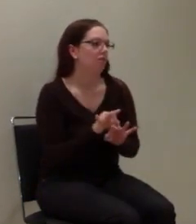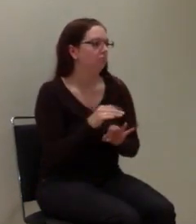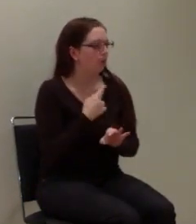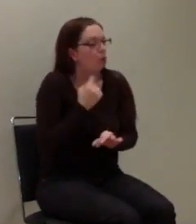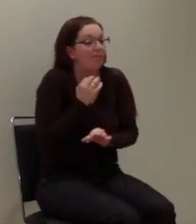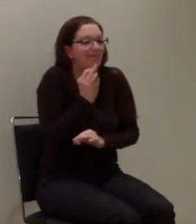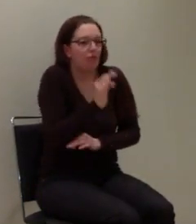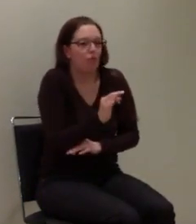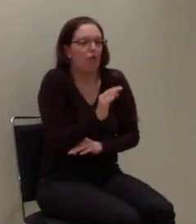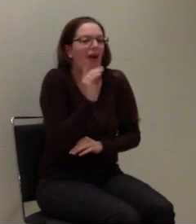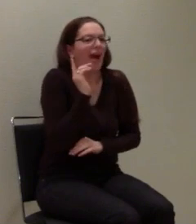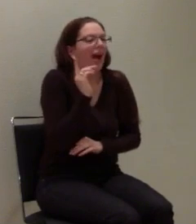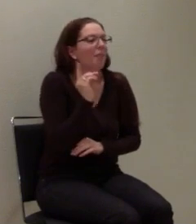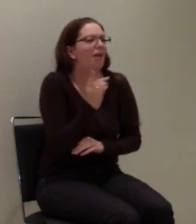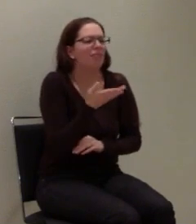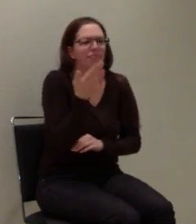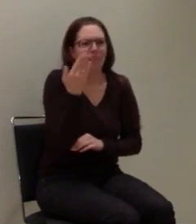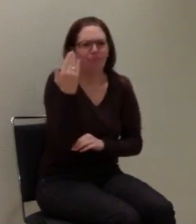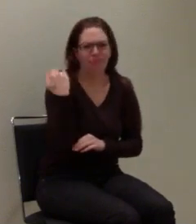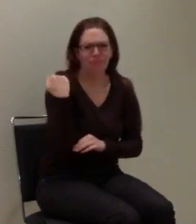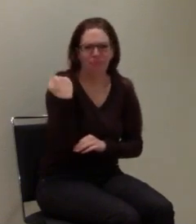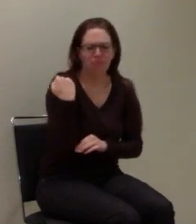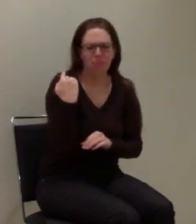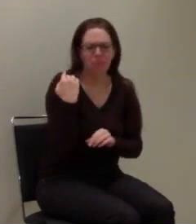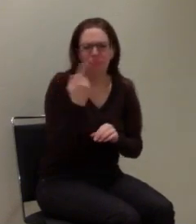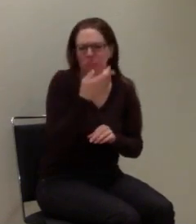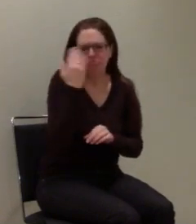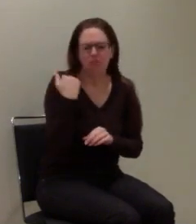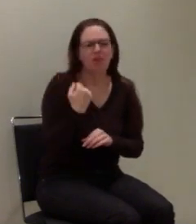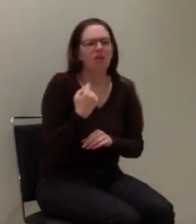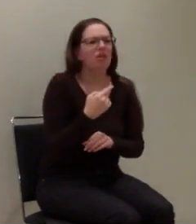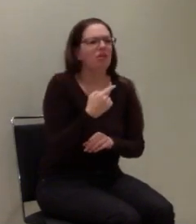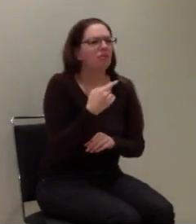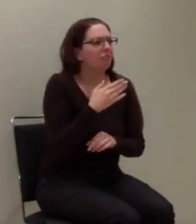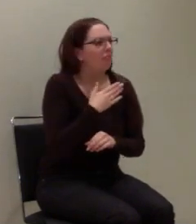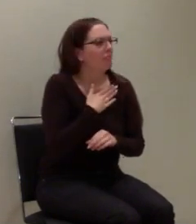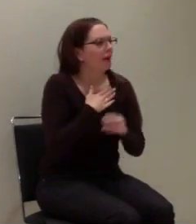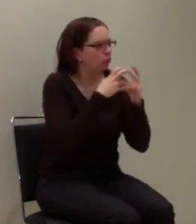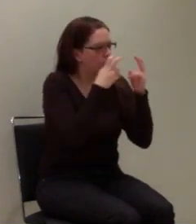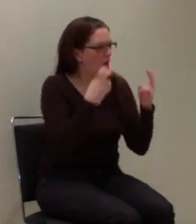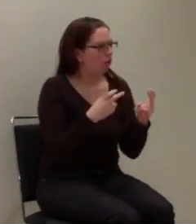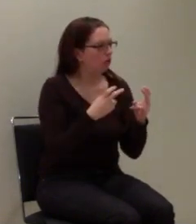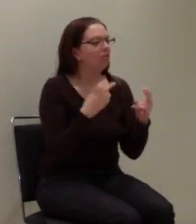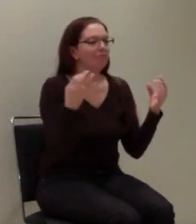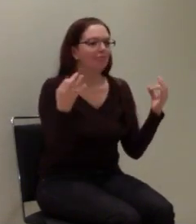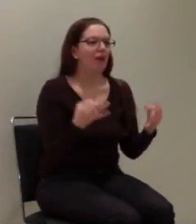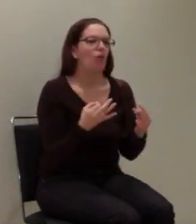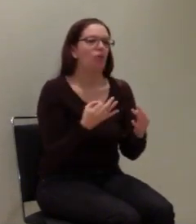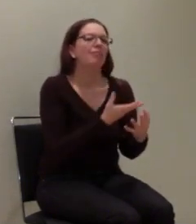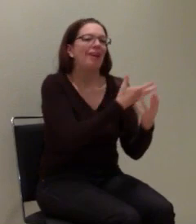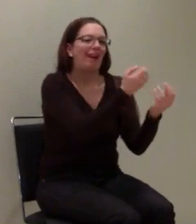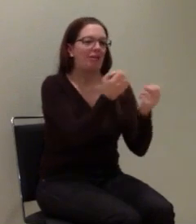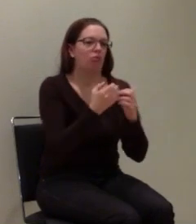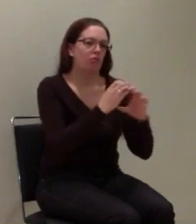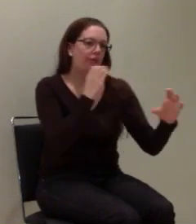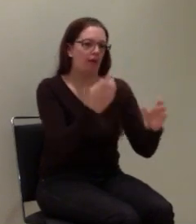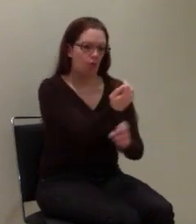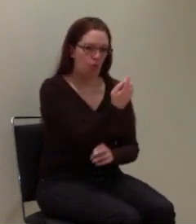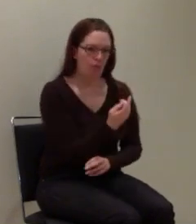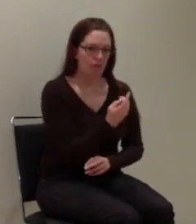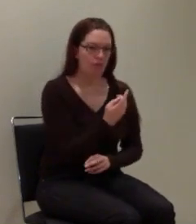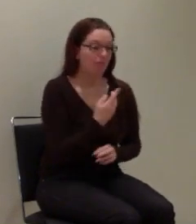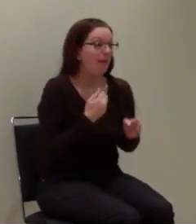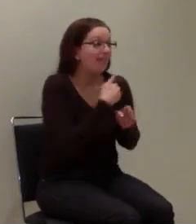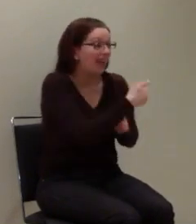Erfahrung war folgender. Vor nicht allzu langer Zeit brauchten wir in unserem Haushalt den Rettungswagen. Gott sei Dank ist mein Nachbar